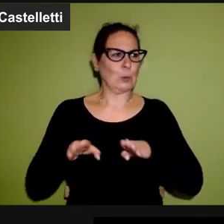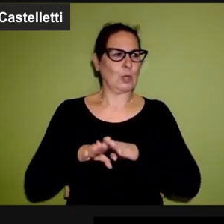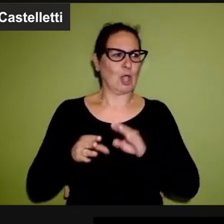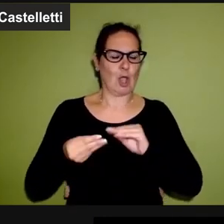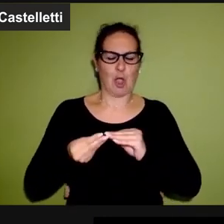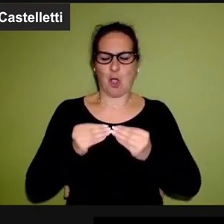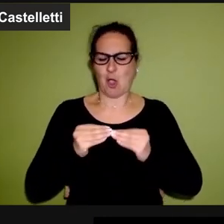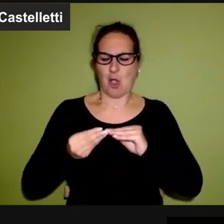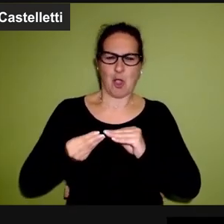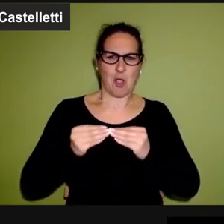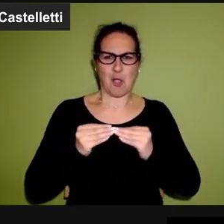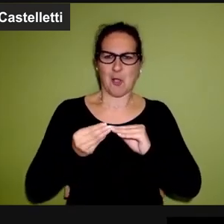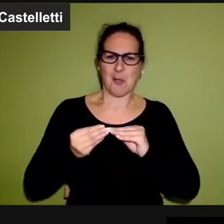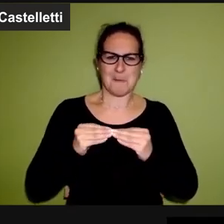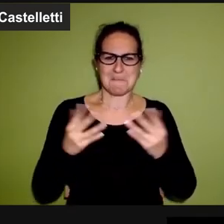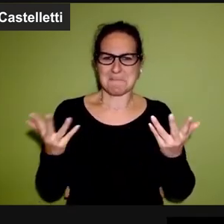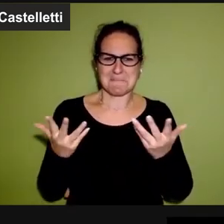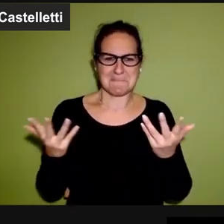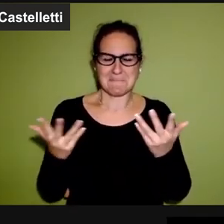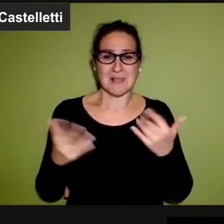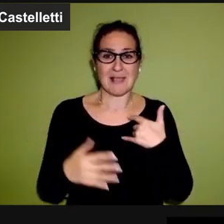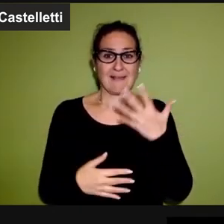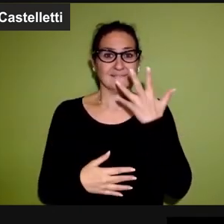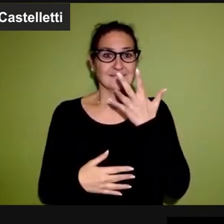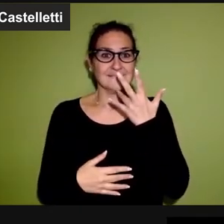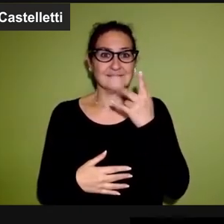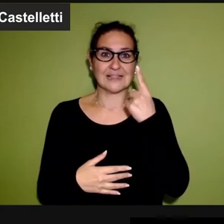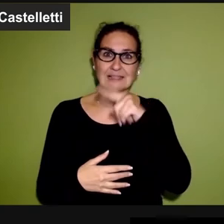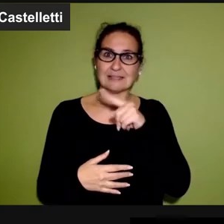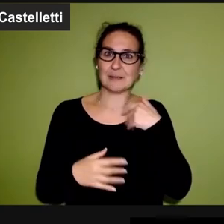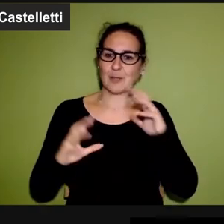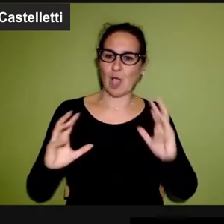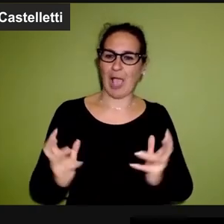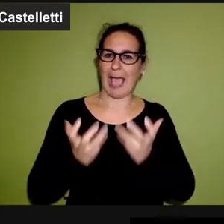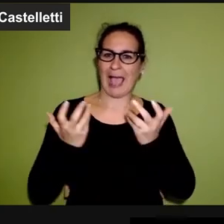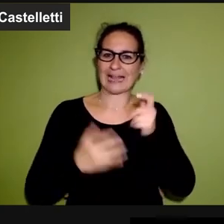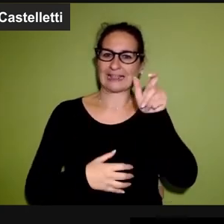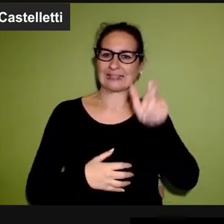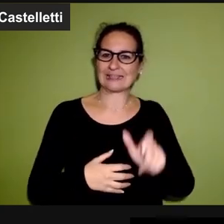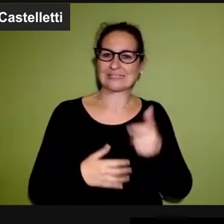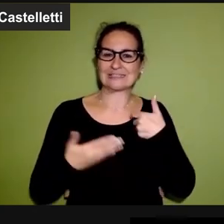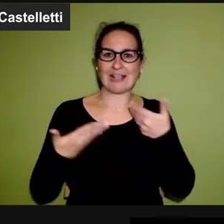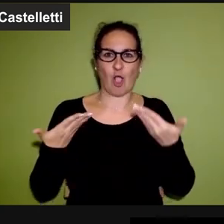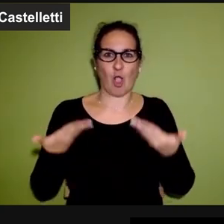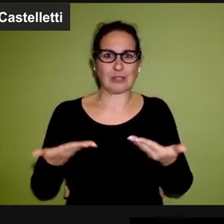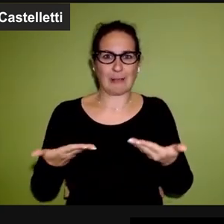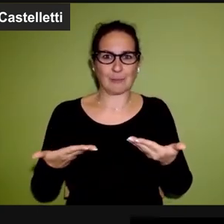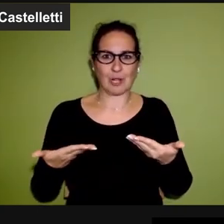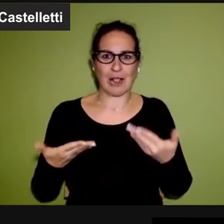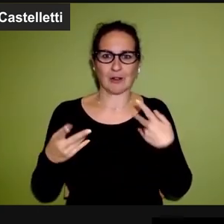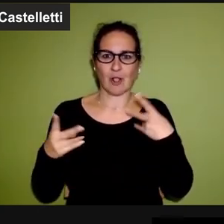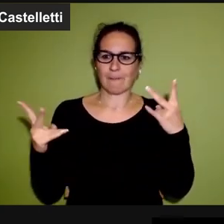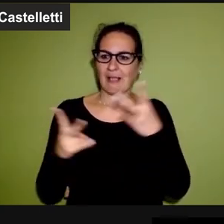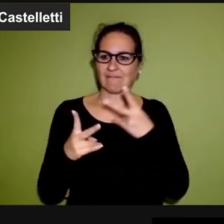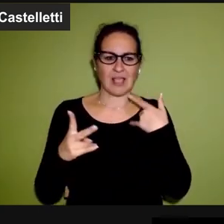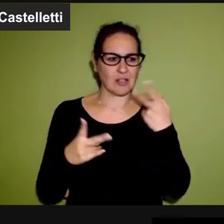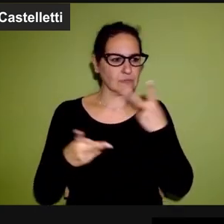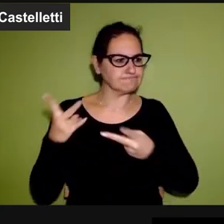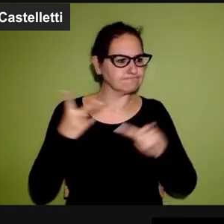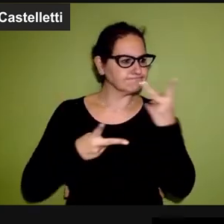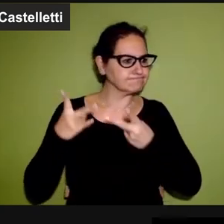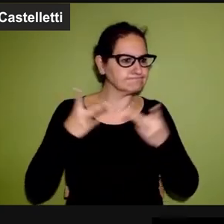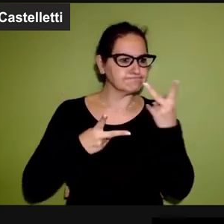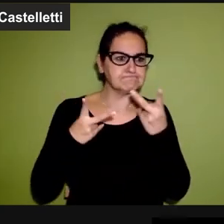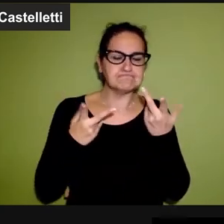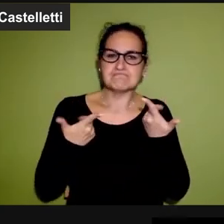concludere perché mi sarebbe piaciuto farlo attraverso qualche artista contemporaneo ma come accennavo non ho